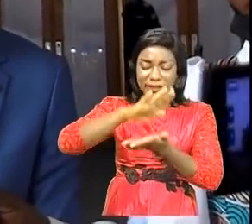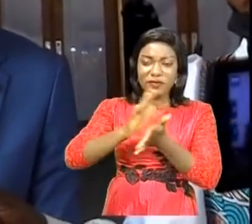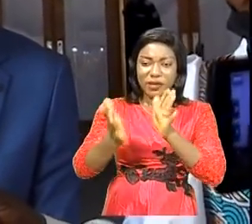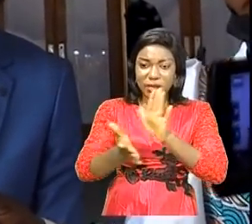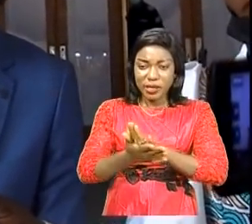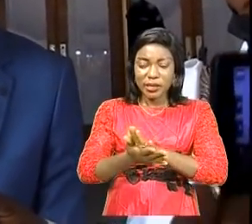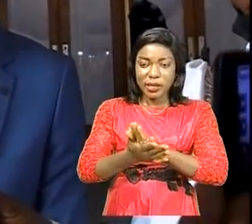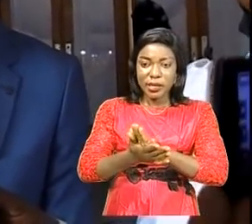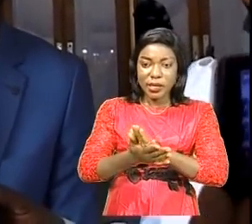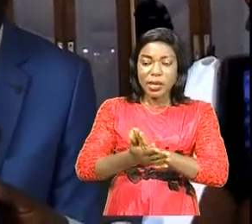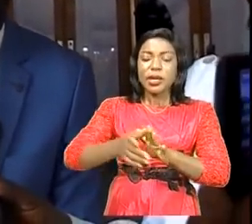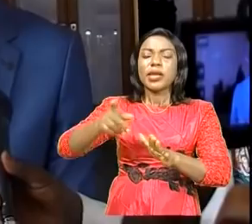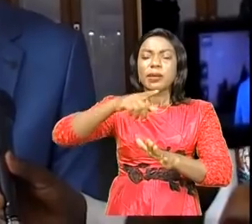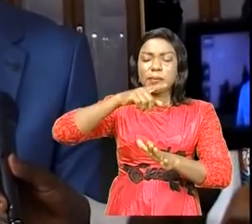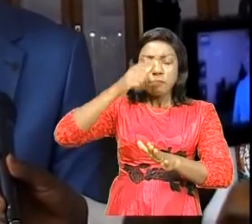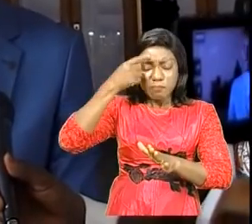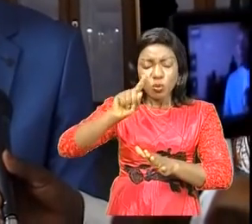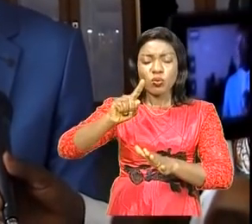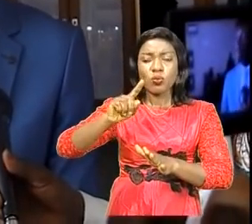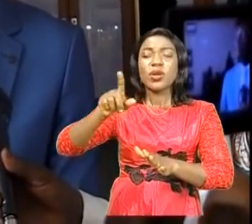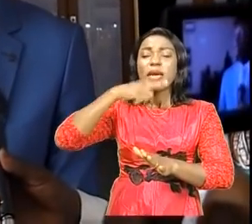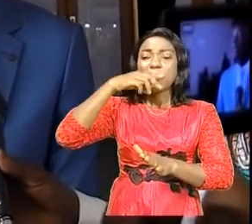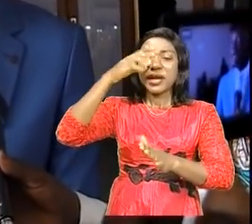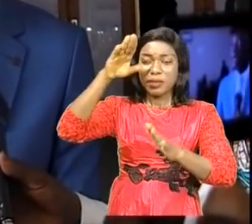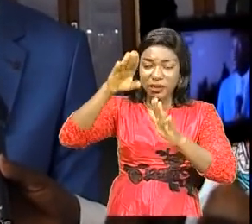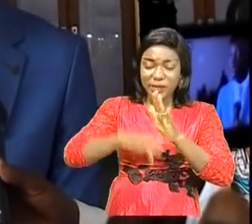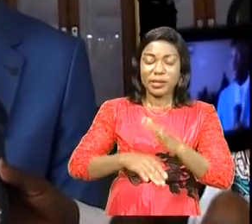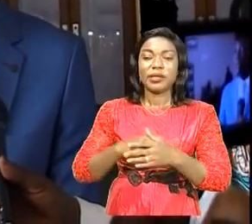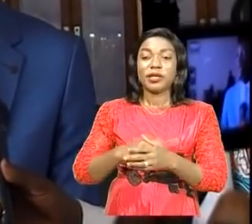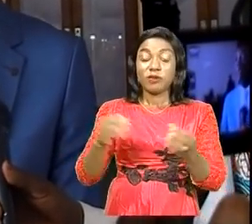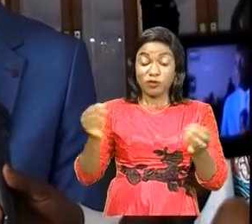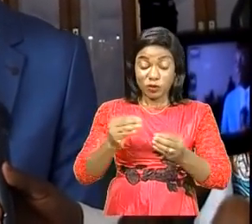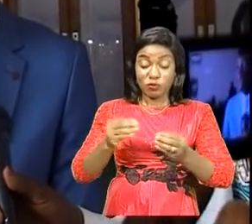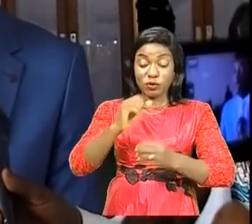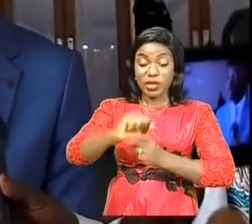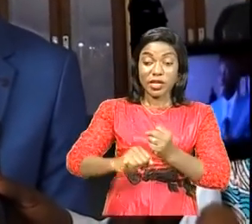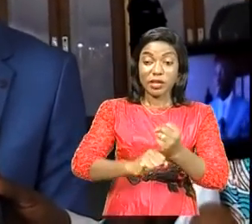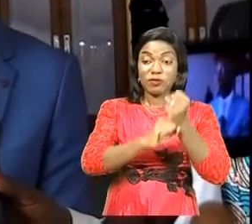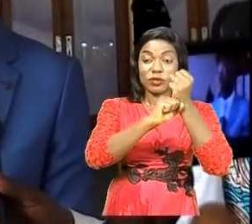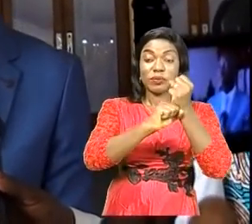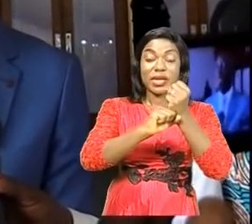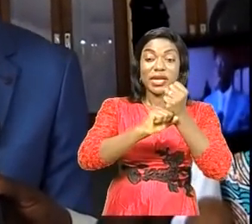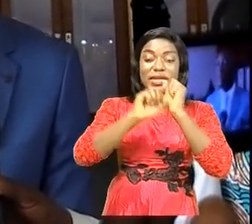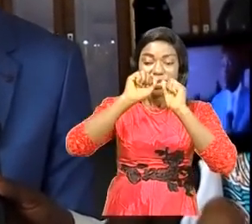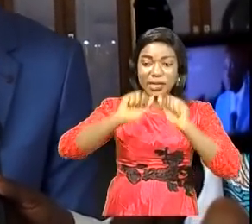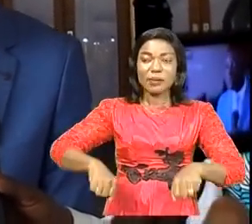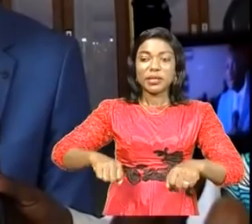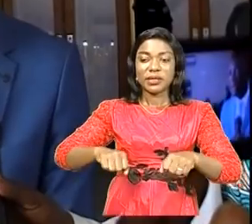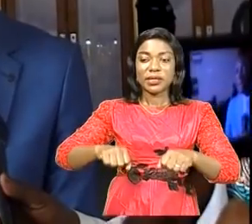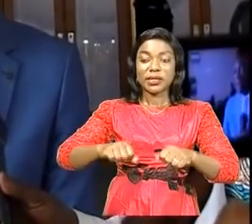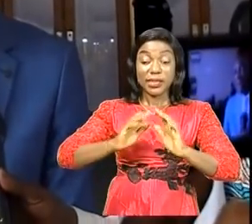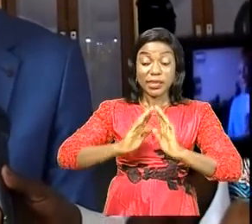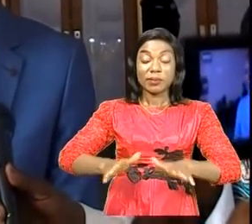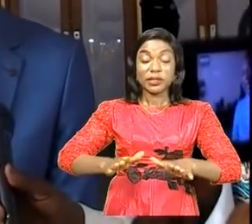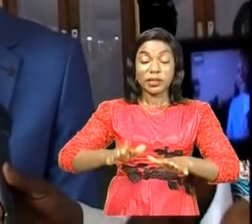mater de parlementaire. C'est pour cette raison le renforcement des capacités sur le contrôle des finances